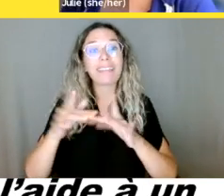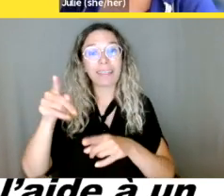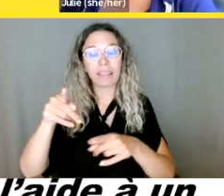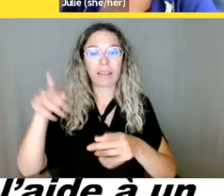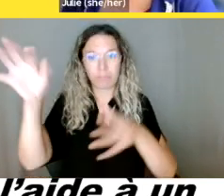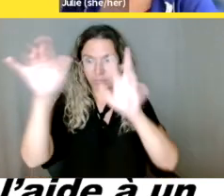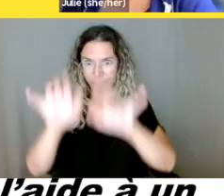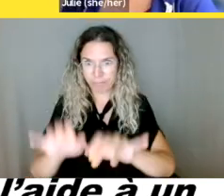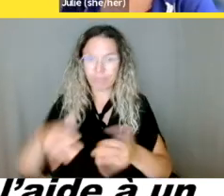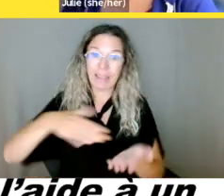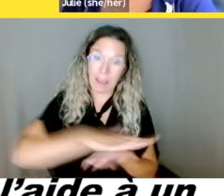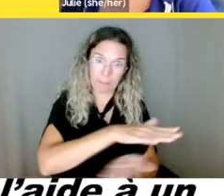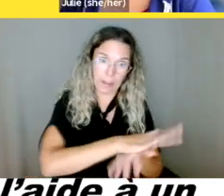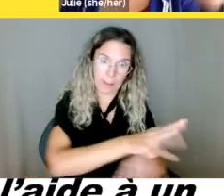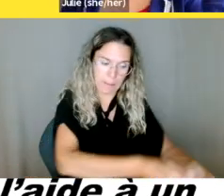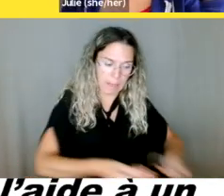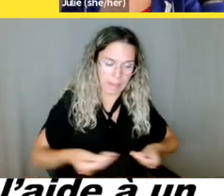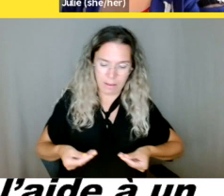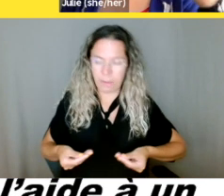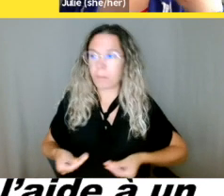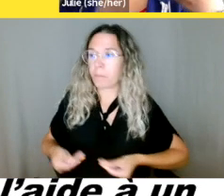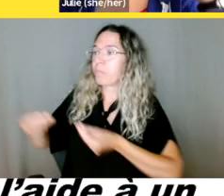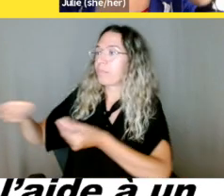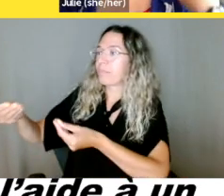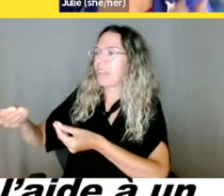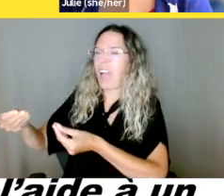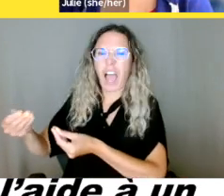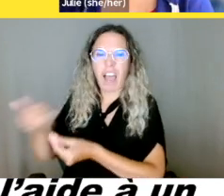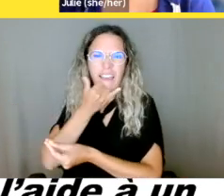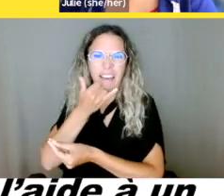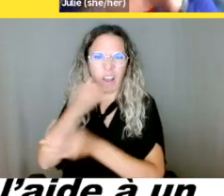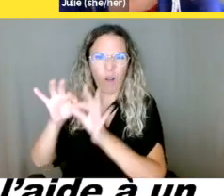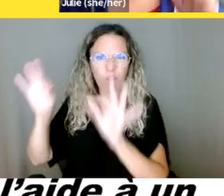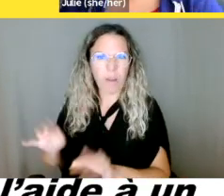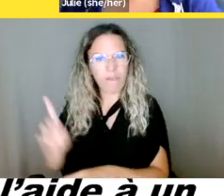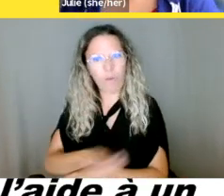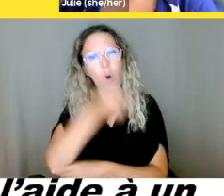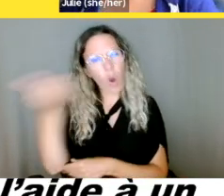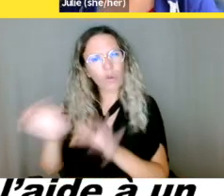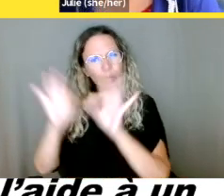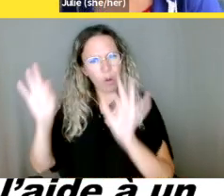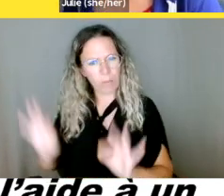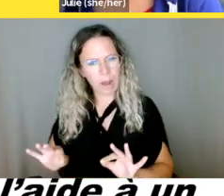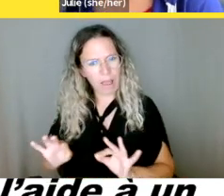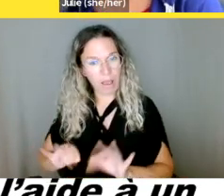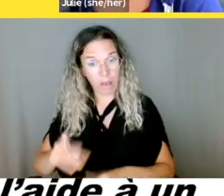formulaire. Vous avez vraiment besoin et vous venez d'attendre cinq, six heures en file, disons que la file est accessible.